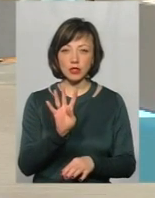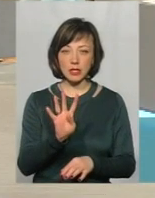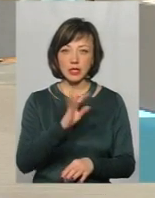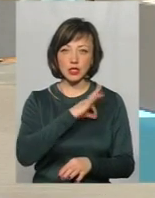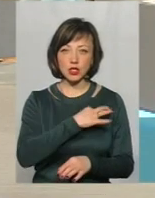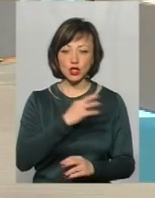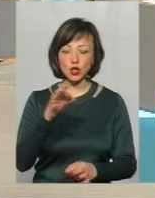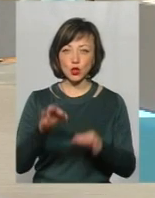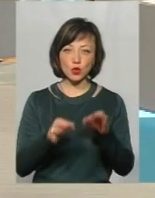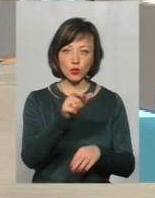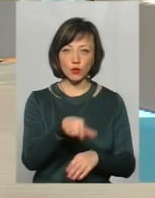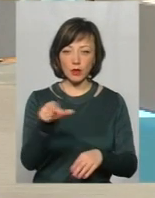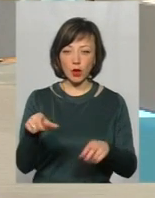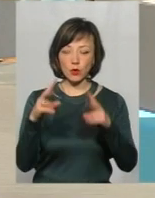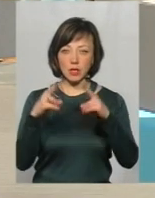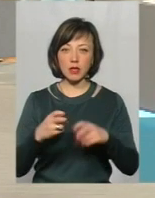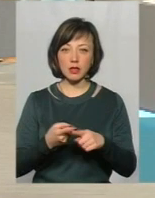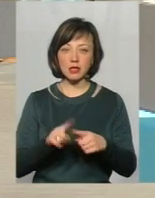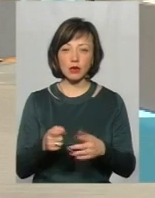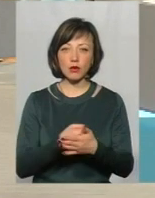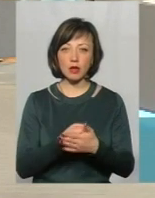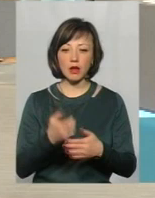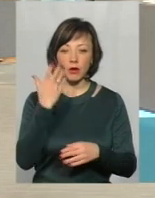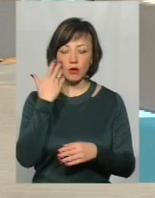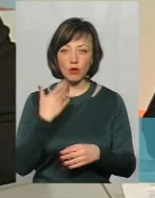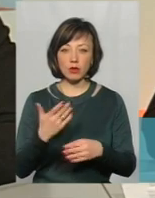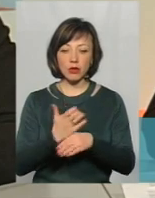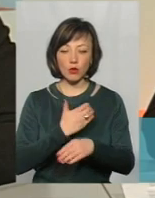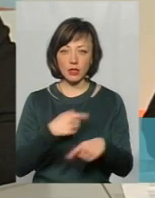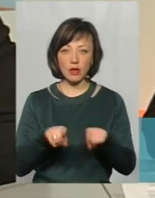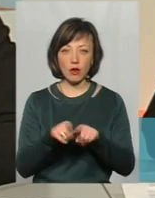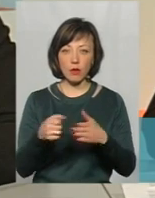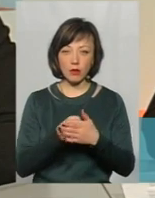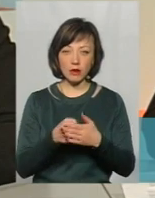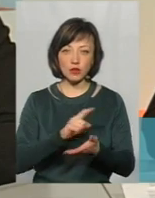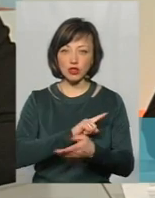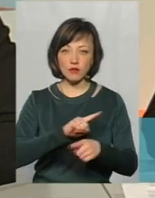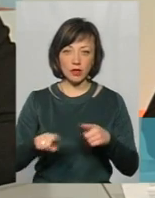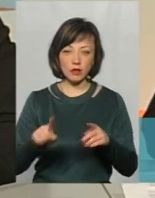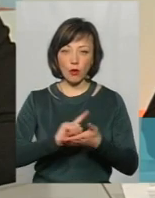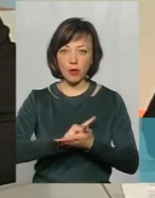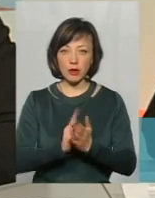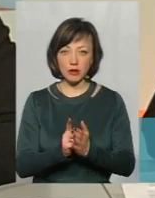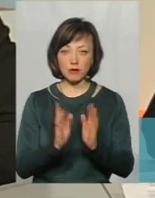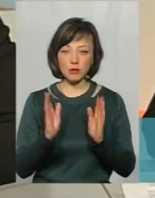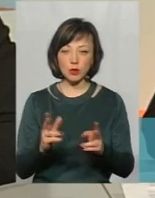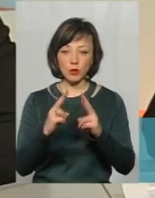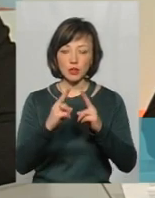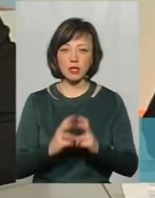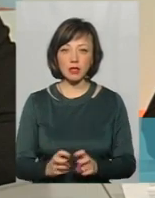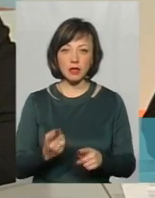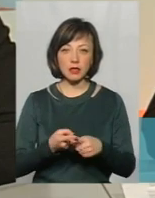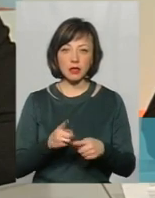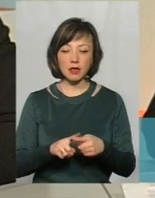суддів, які розглядають дані клепетання. При надходженні таких клепетань ми будемо досить таки швидко, оперативно розглядати